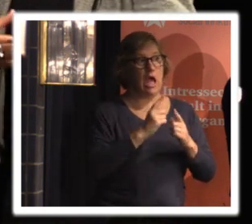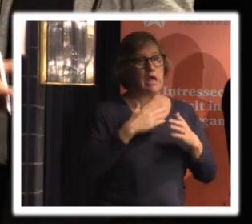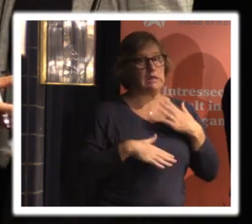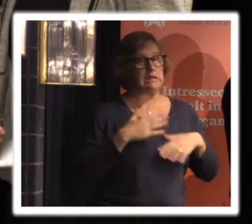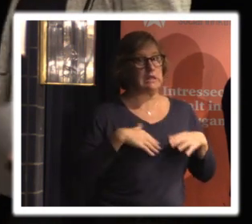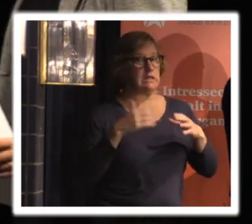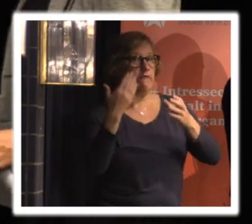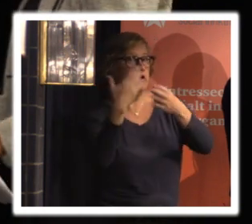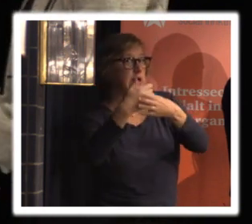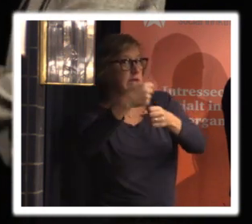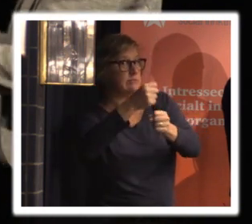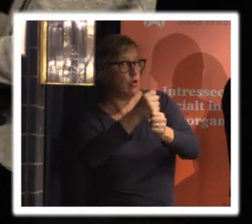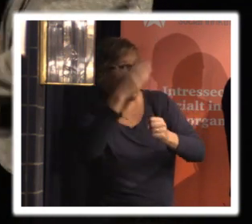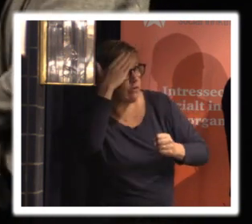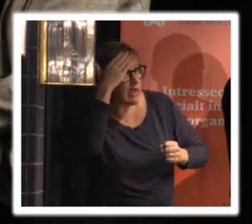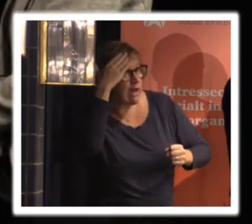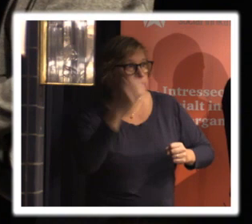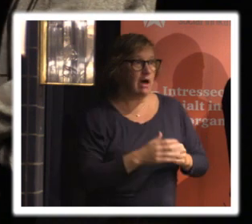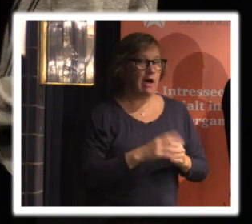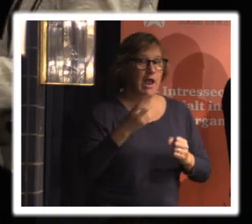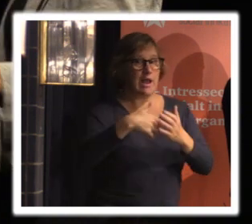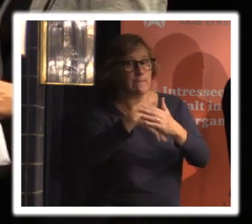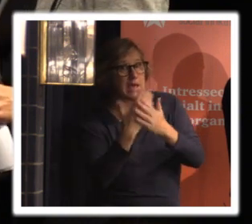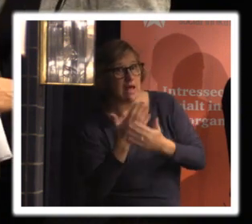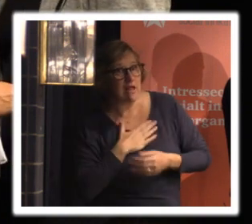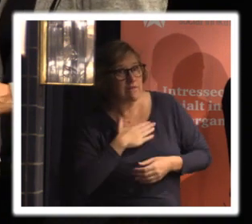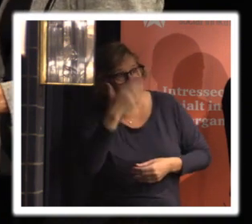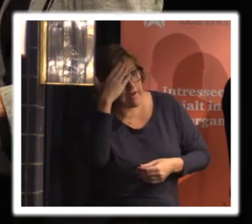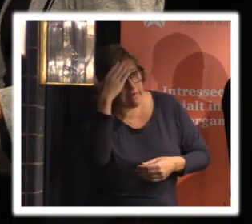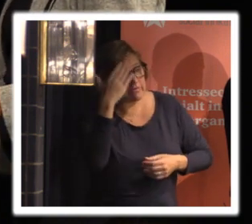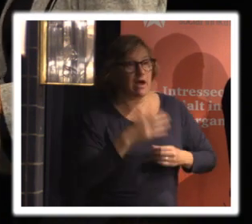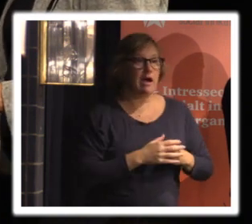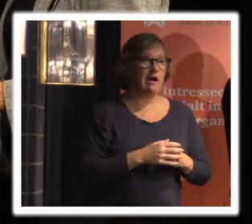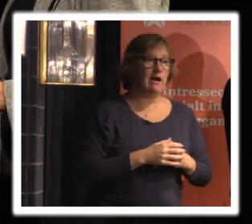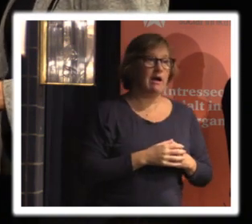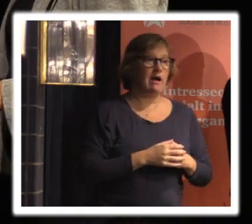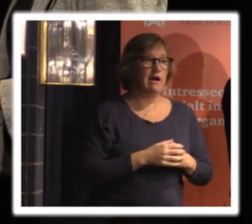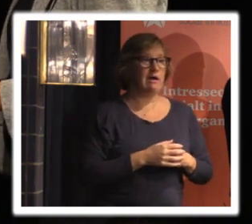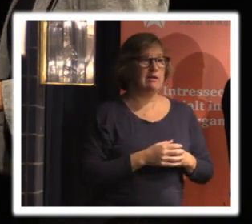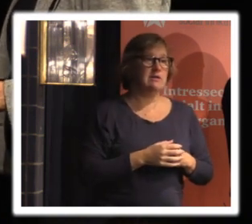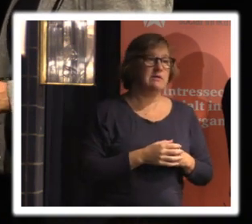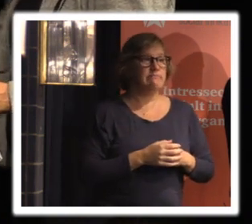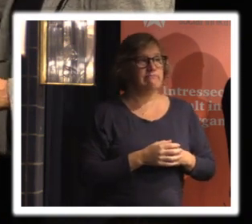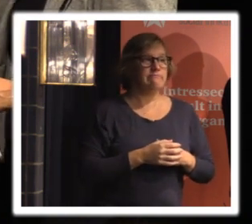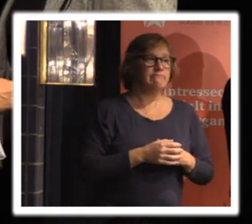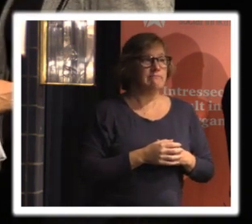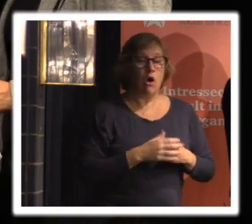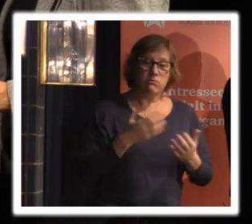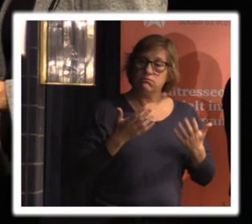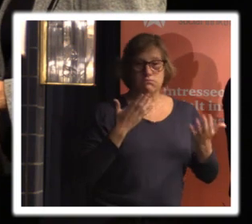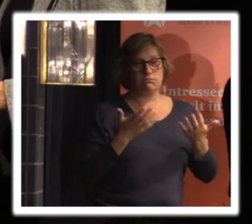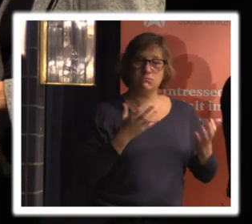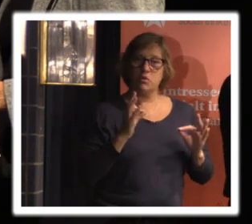försäkringsbolag eller för media kanske eller för liksom som man inte har